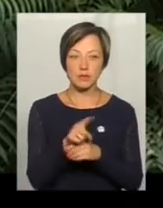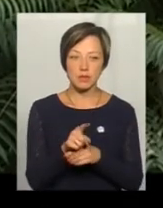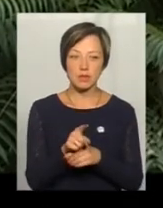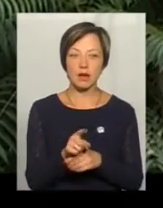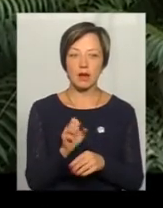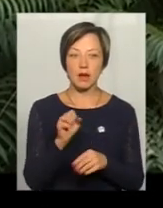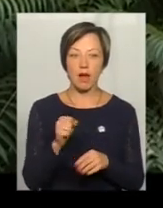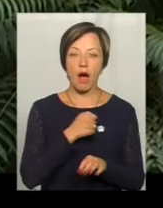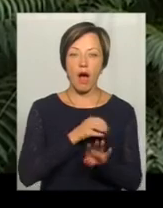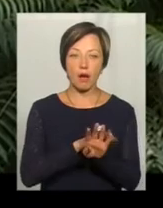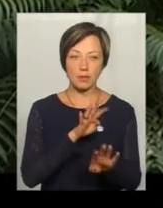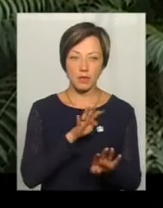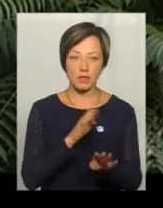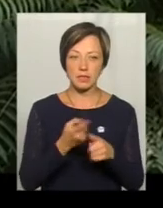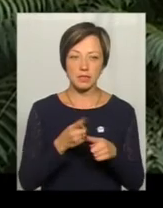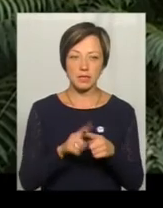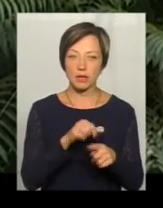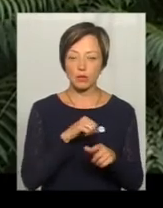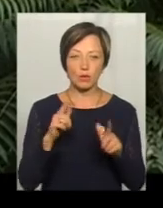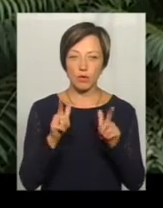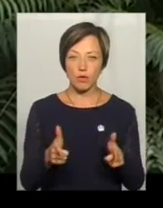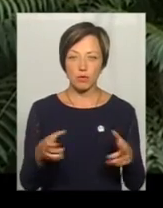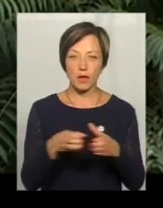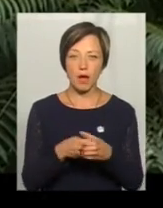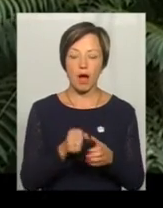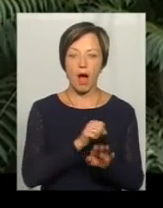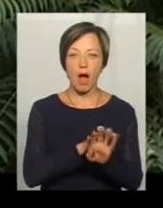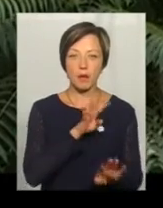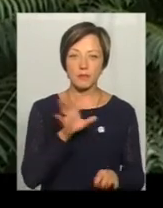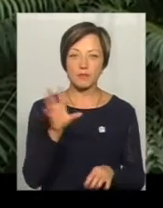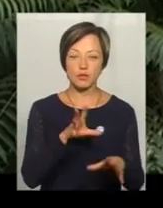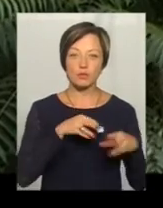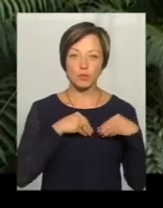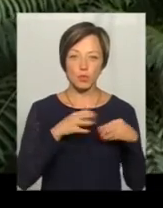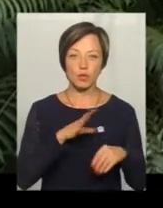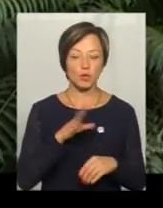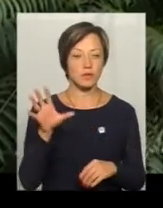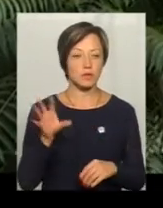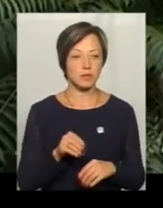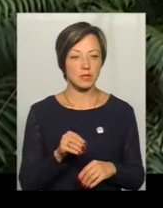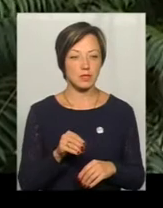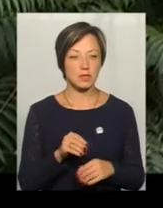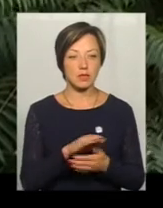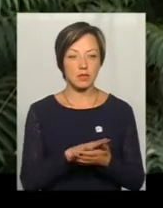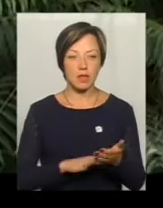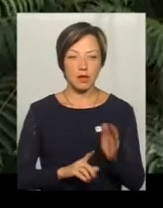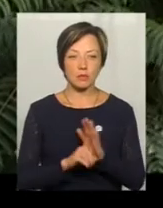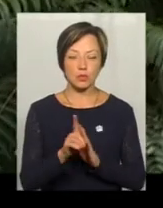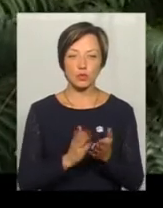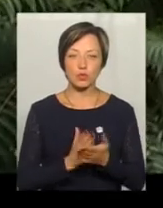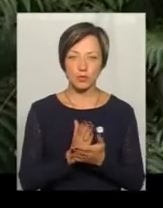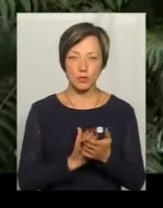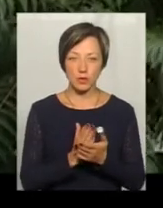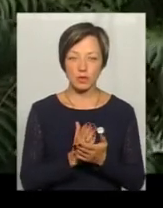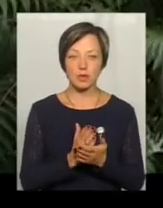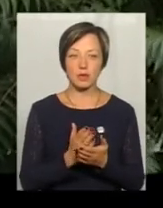іменно в армії. Тобто, це не добровольчі були батальйони, це була армія. Всі, що зі мною були, всі далі почали служити по всій